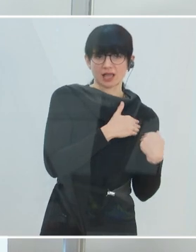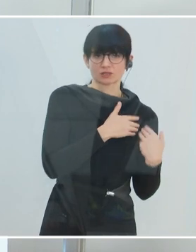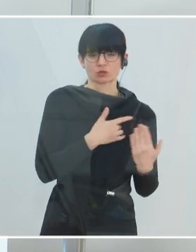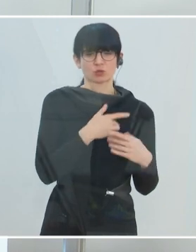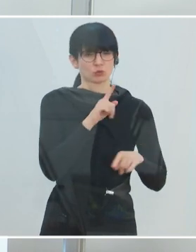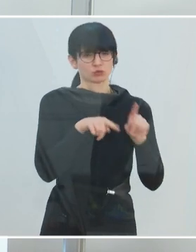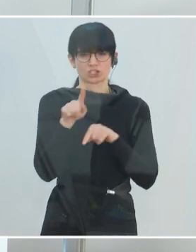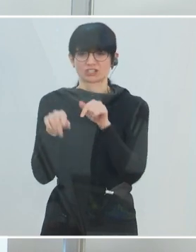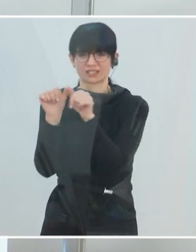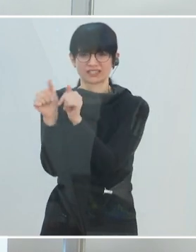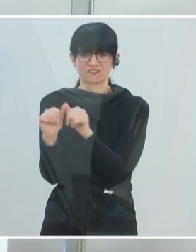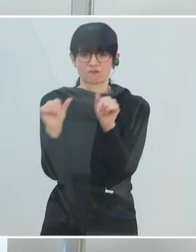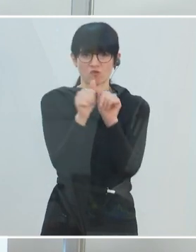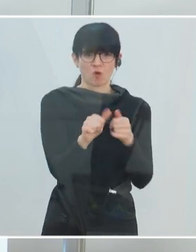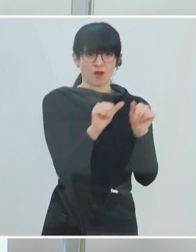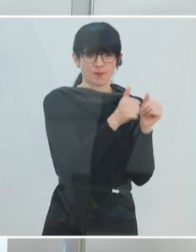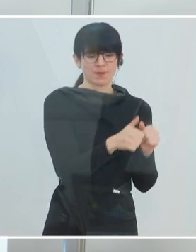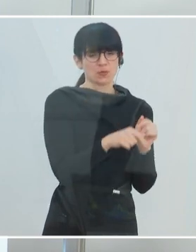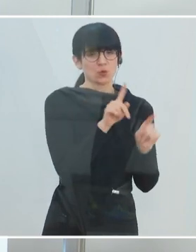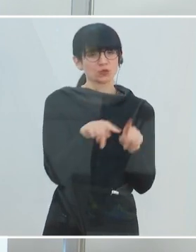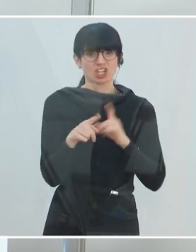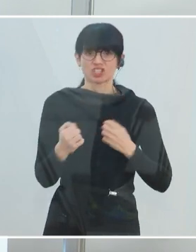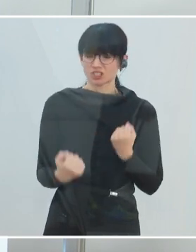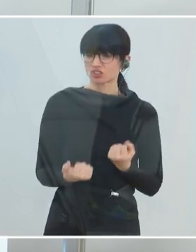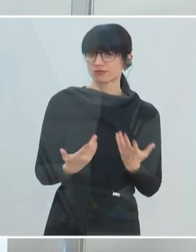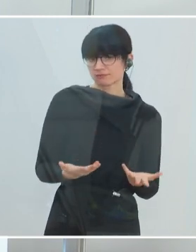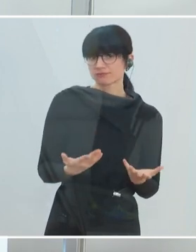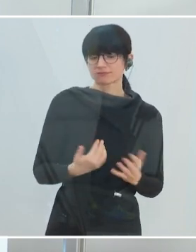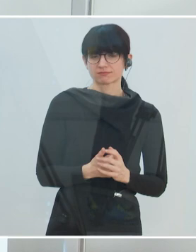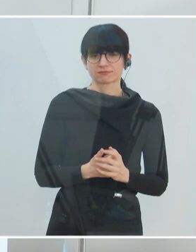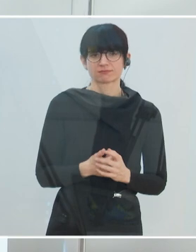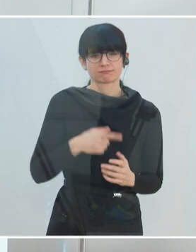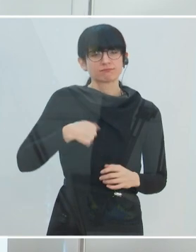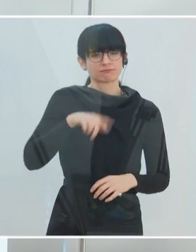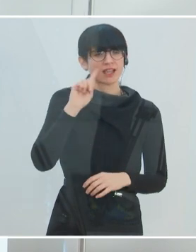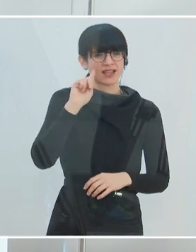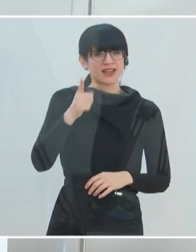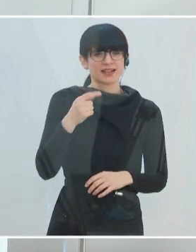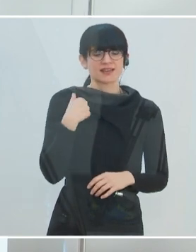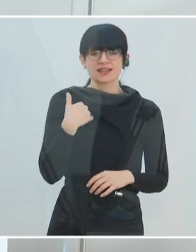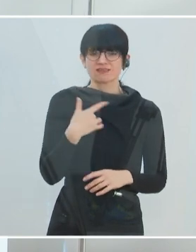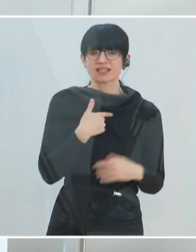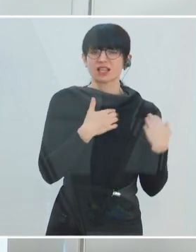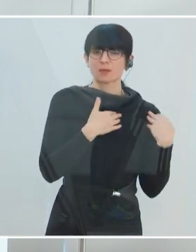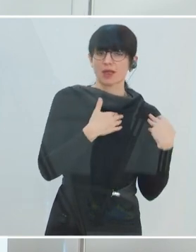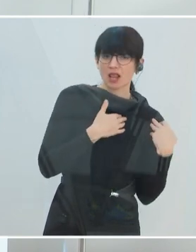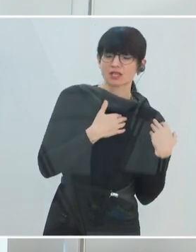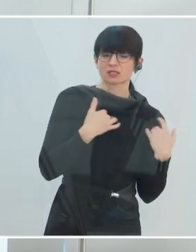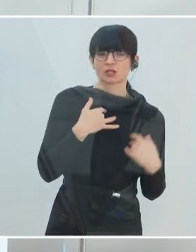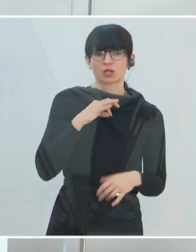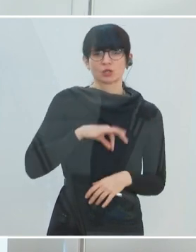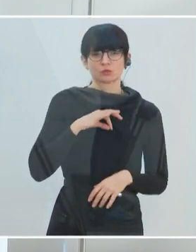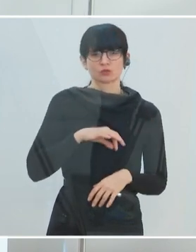unterschiedlicher Form, in unterschiedlicher Intensität. Wir wissen, dass diese Belastungen, dass diese